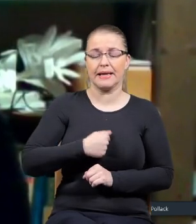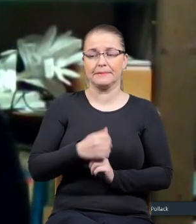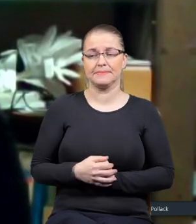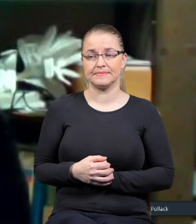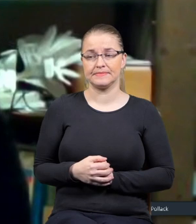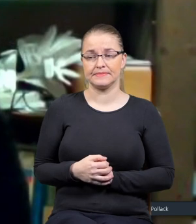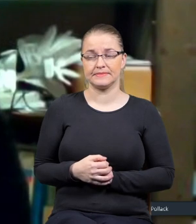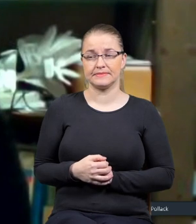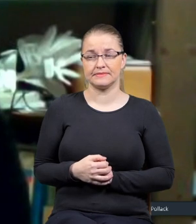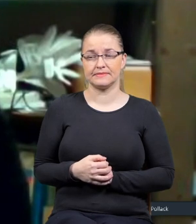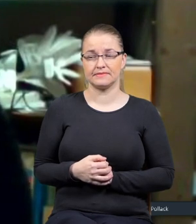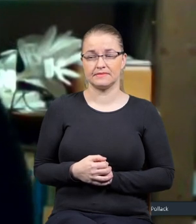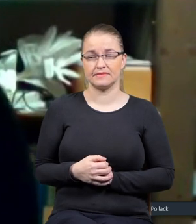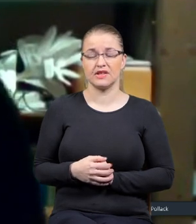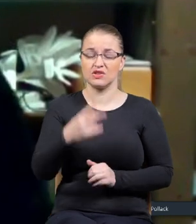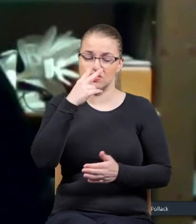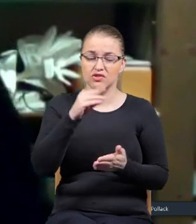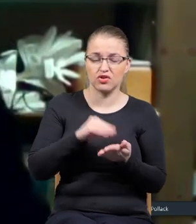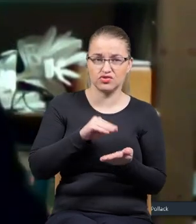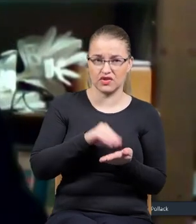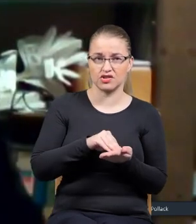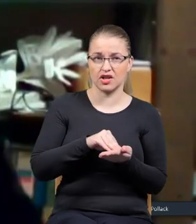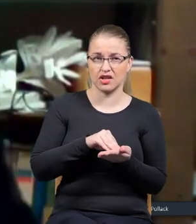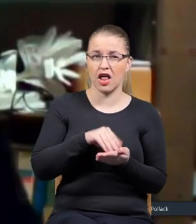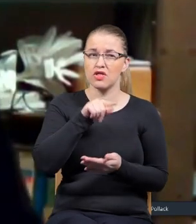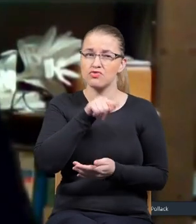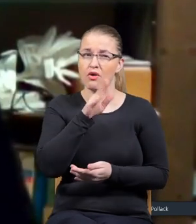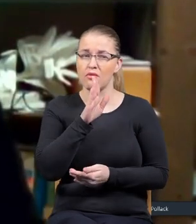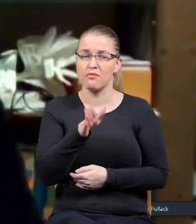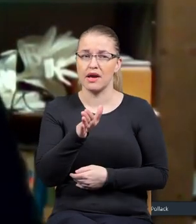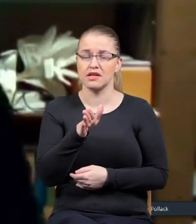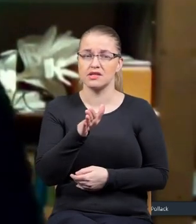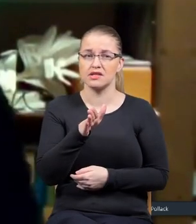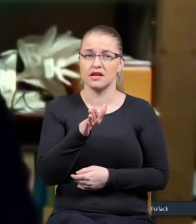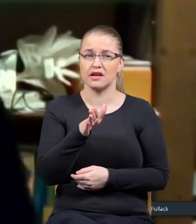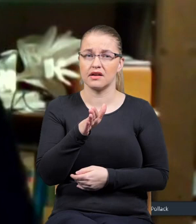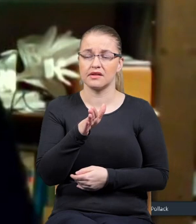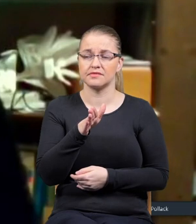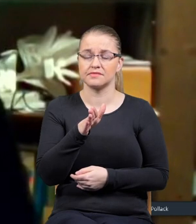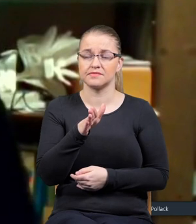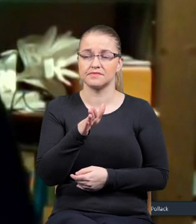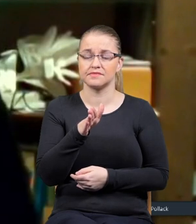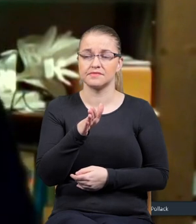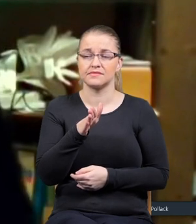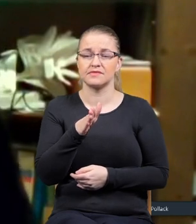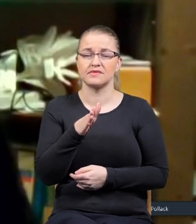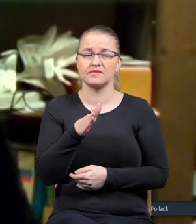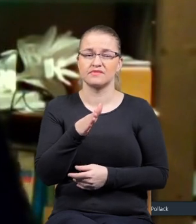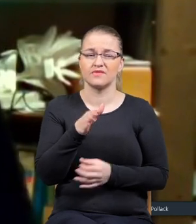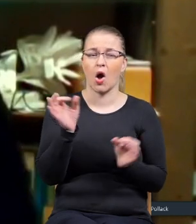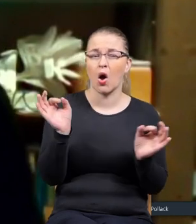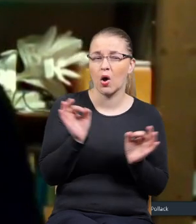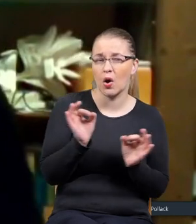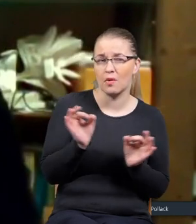i z doświadczeniem się, czy to będzie jakieś no raczej ponury,